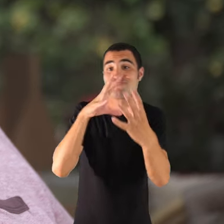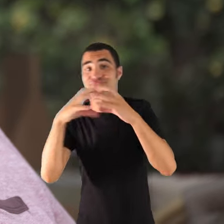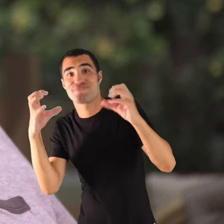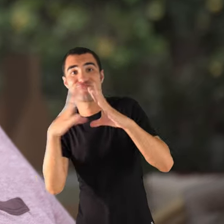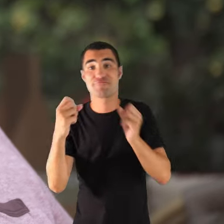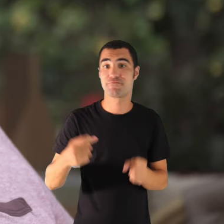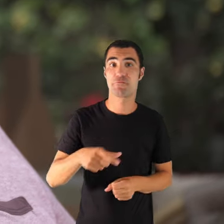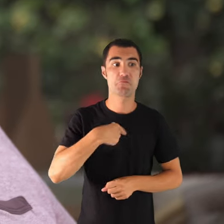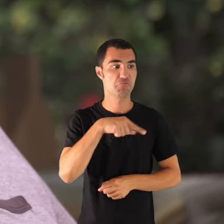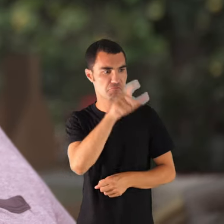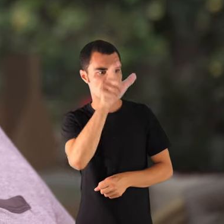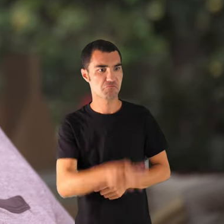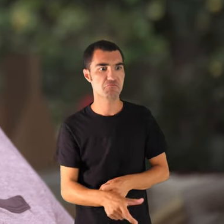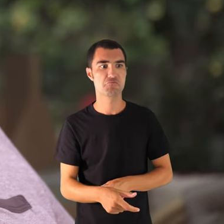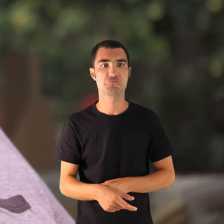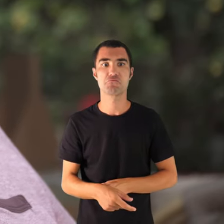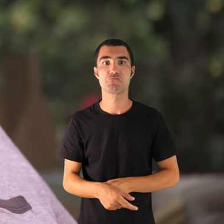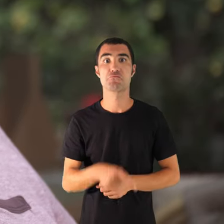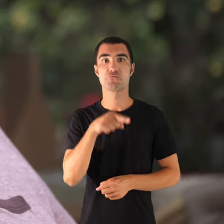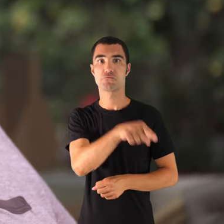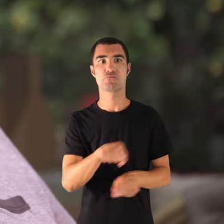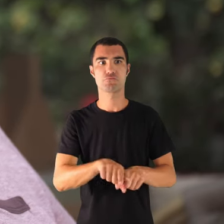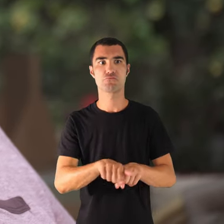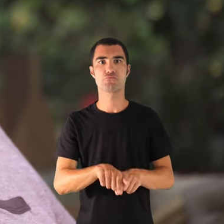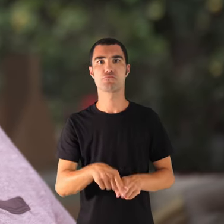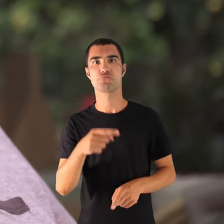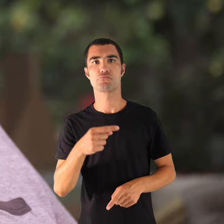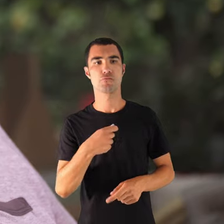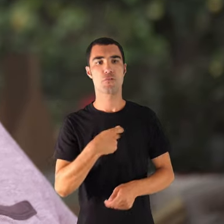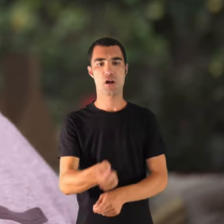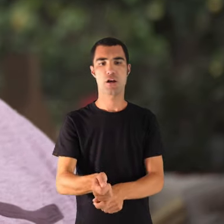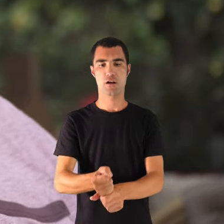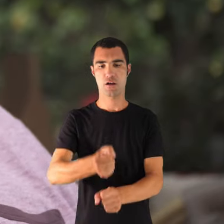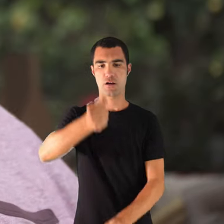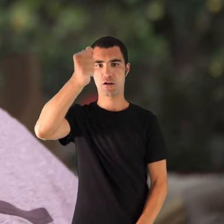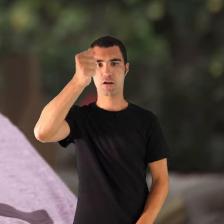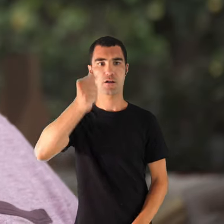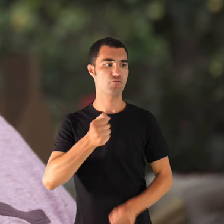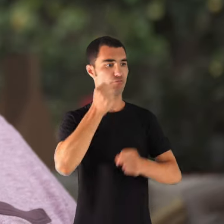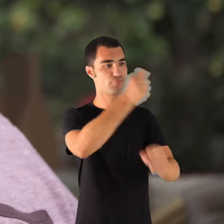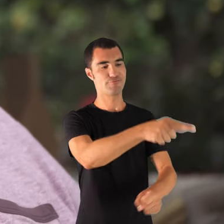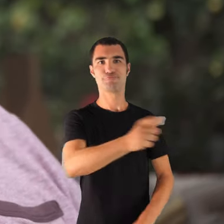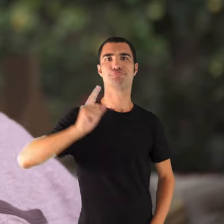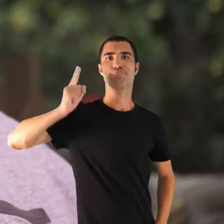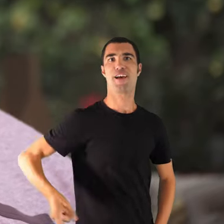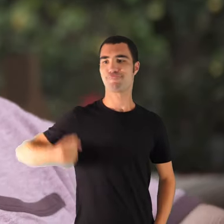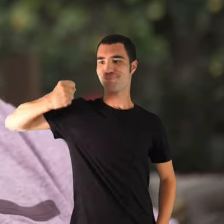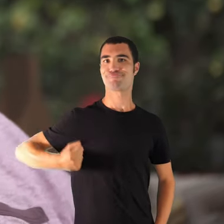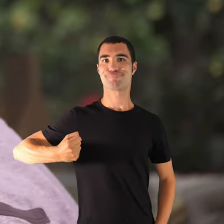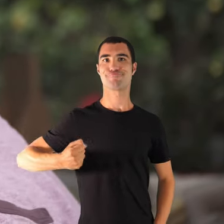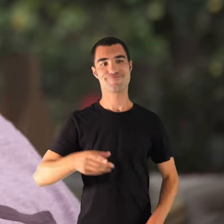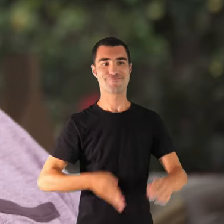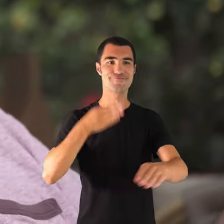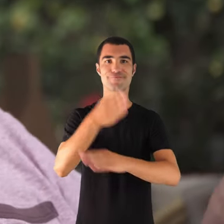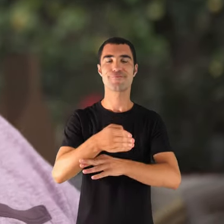Jaume Blau, en Jaume López, que ells fèrem es baldes pel caler, le van regalar una canya, com el vostor de Mando, i ara que ells'enviàvem